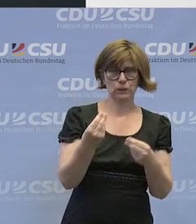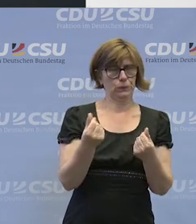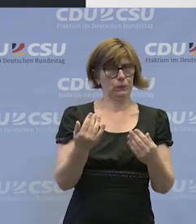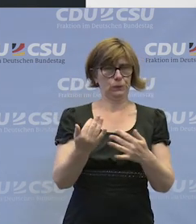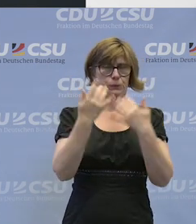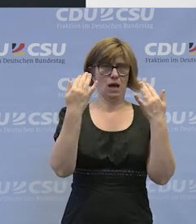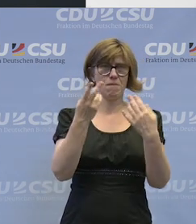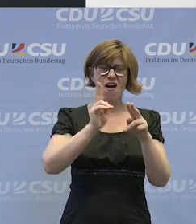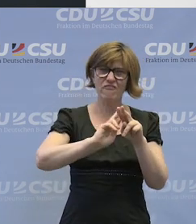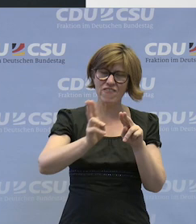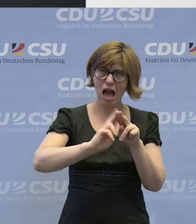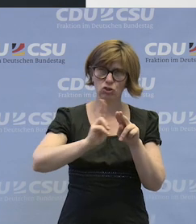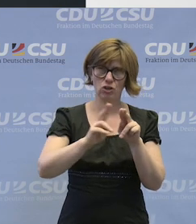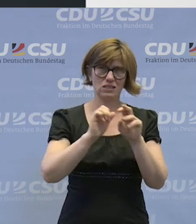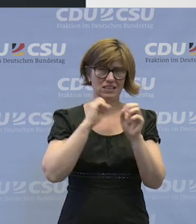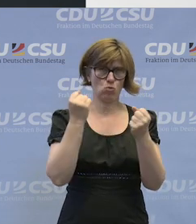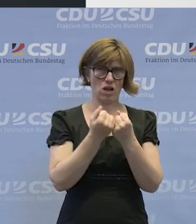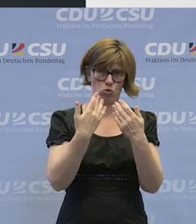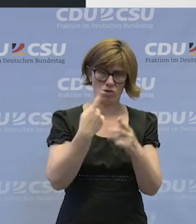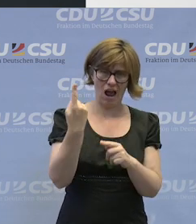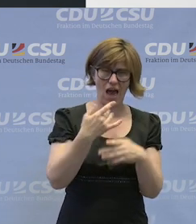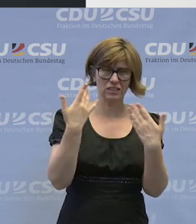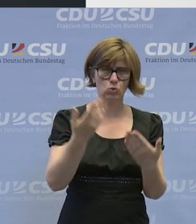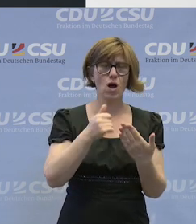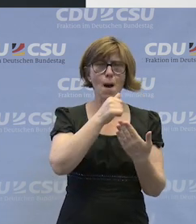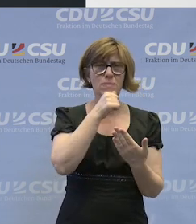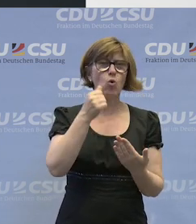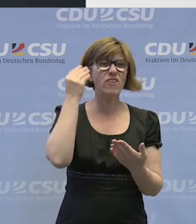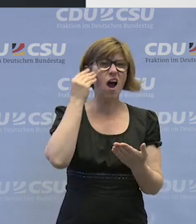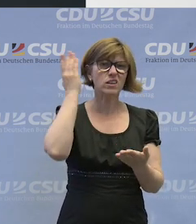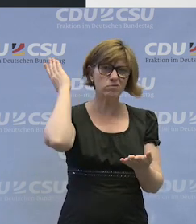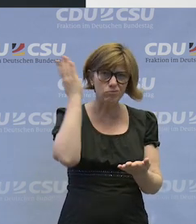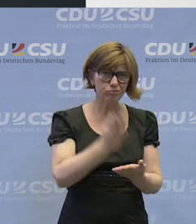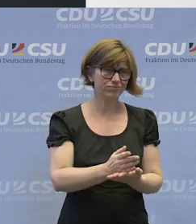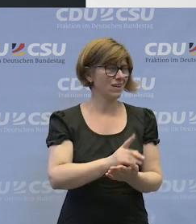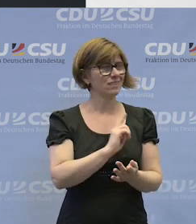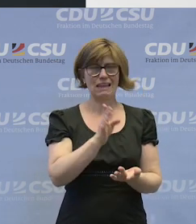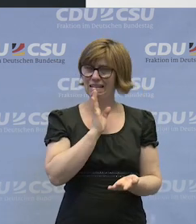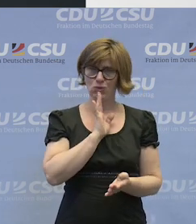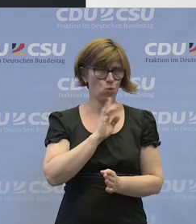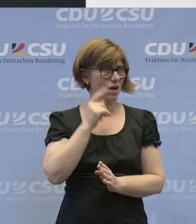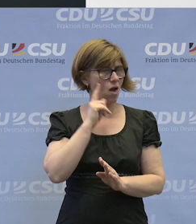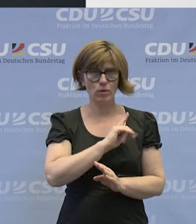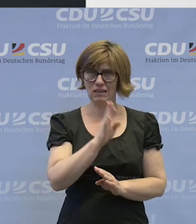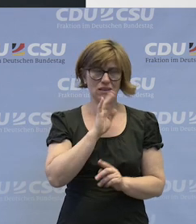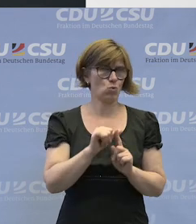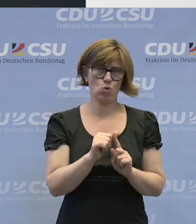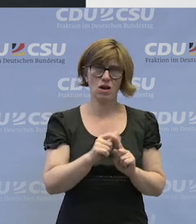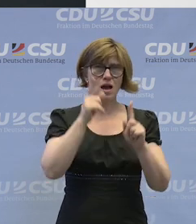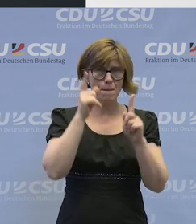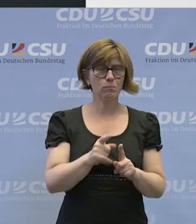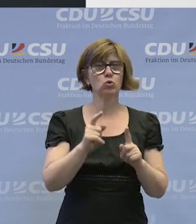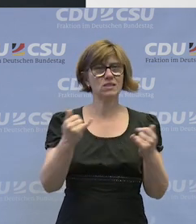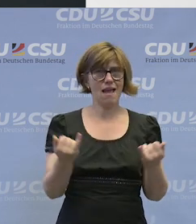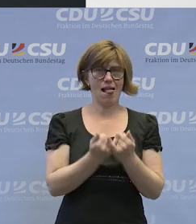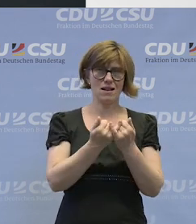Dass in Weltstädten allein nur einen Beruf lernen würde nicht genügen, meiner Meinung nach. Man muss mit den